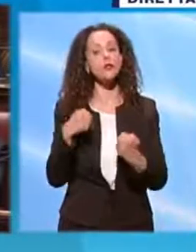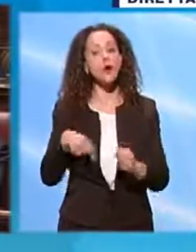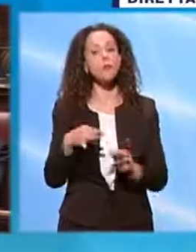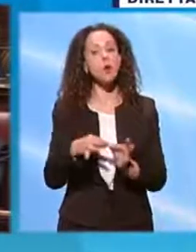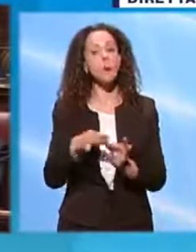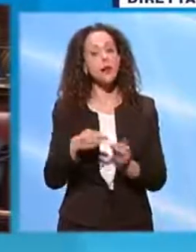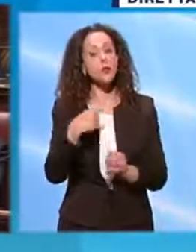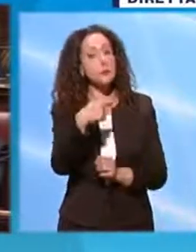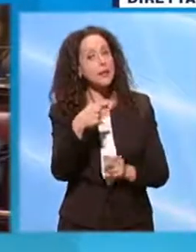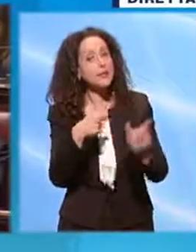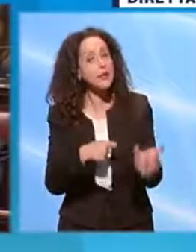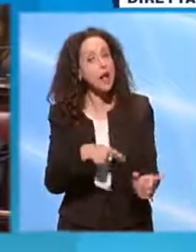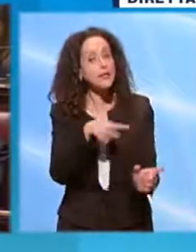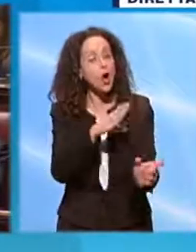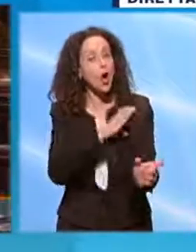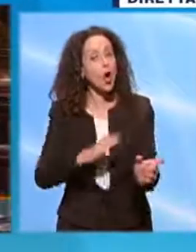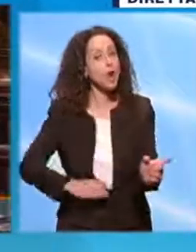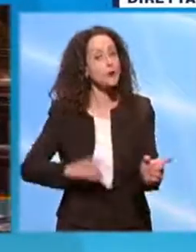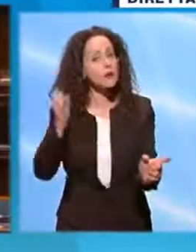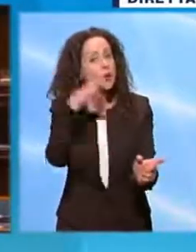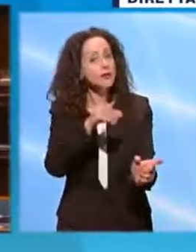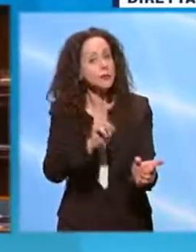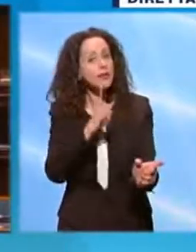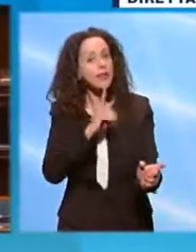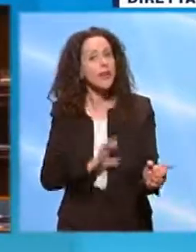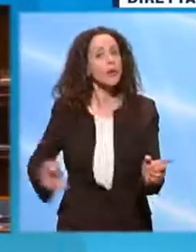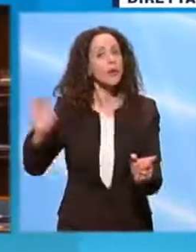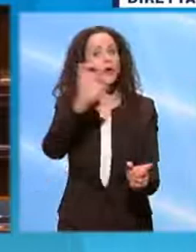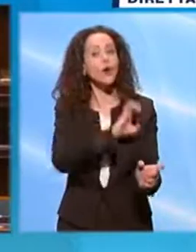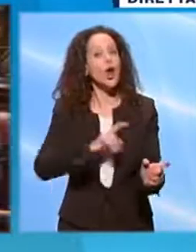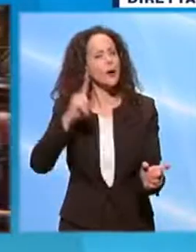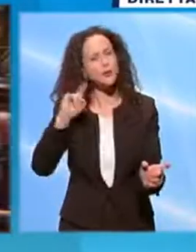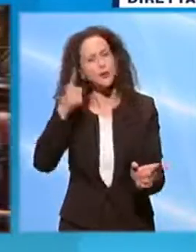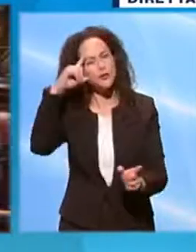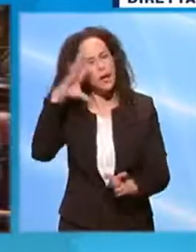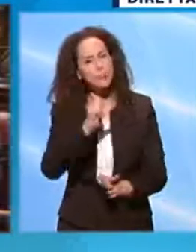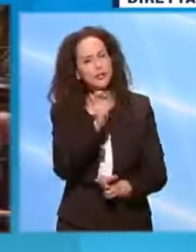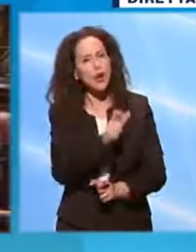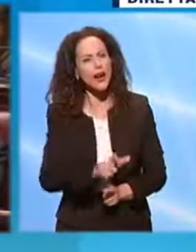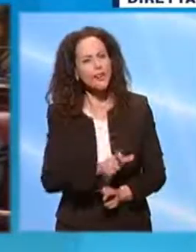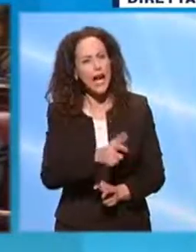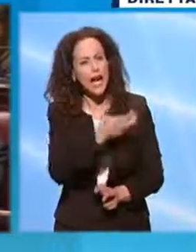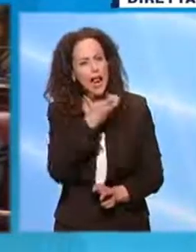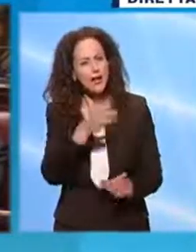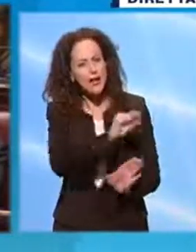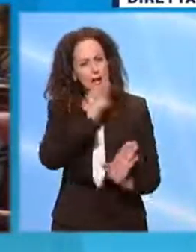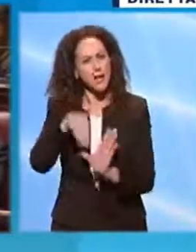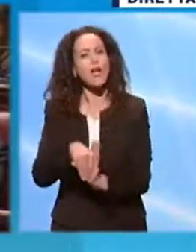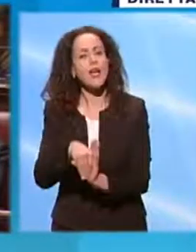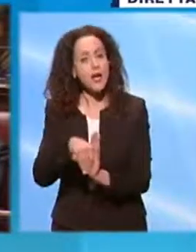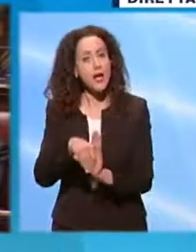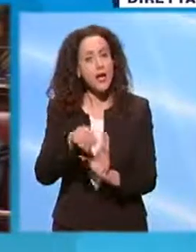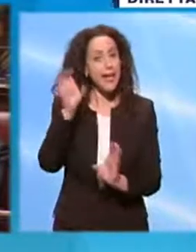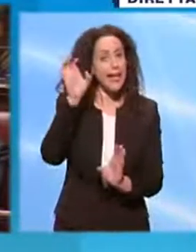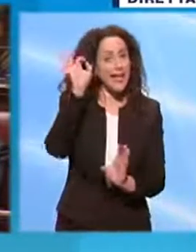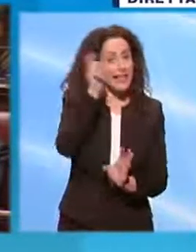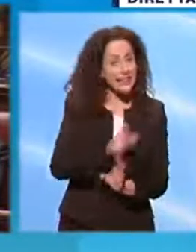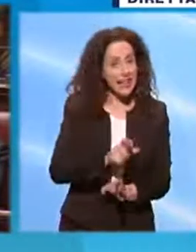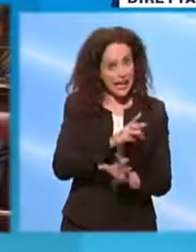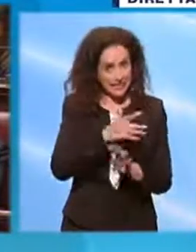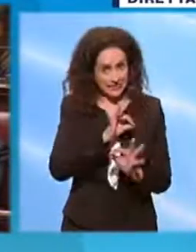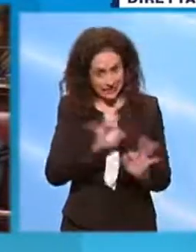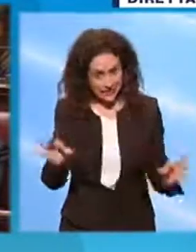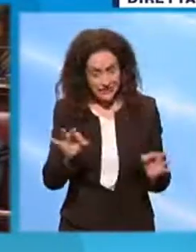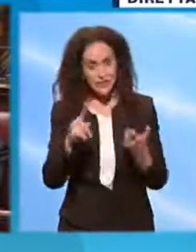Presidente Conte non se lo dimentichi, tutti capiscono in Europa che l'Europa non può fare a meno dell'Italia. Perché senza Italia e senza Gran Bretagna l'Europa è una grande